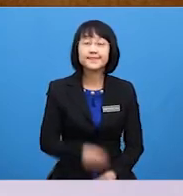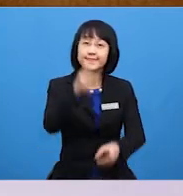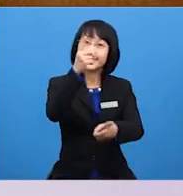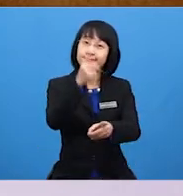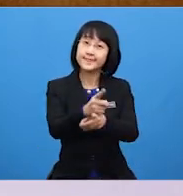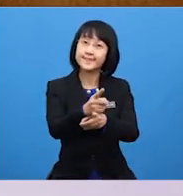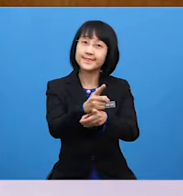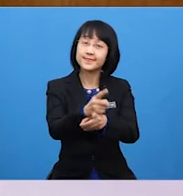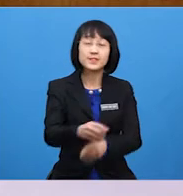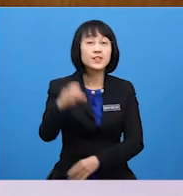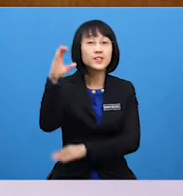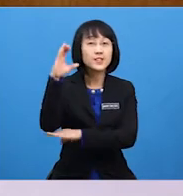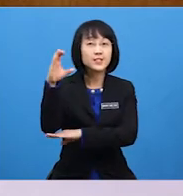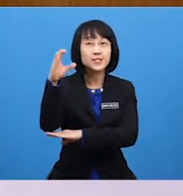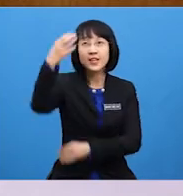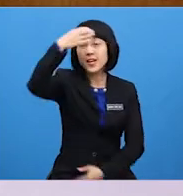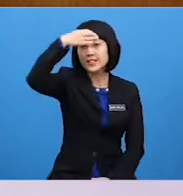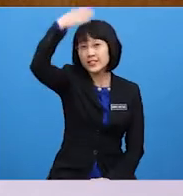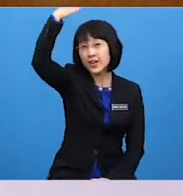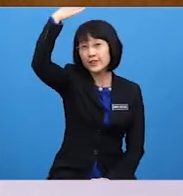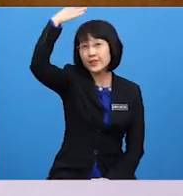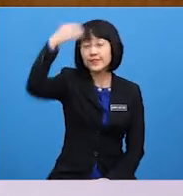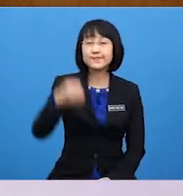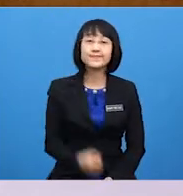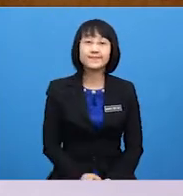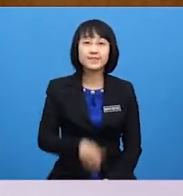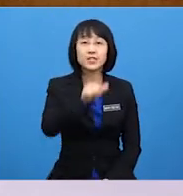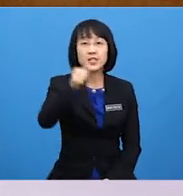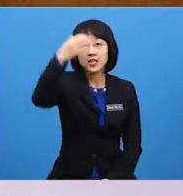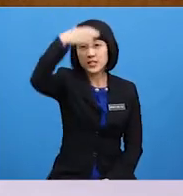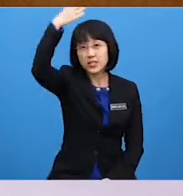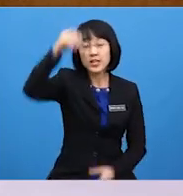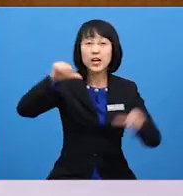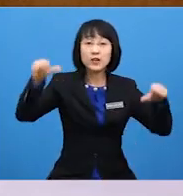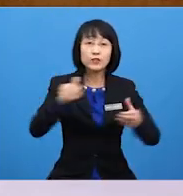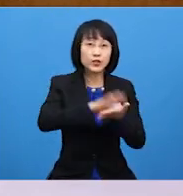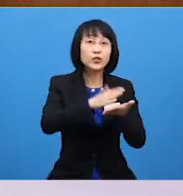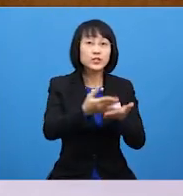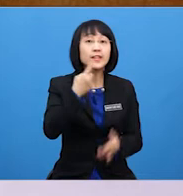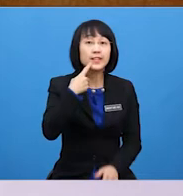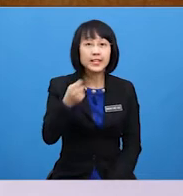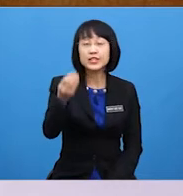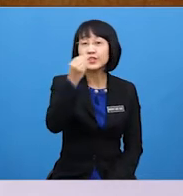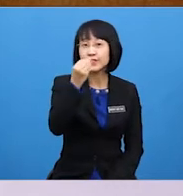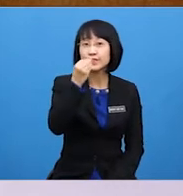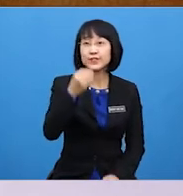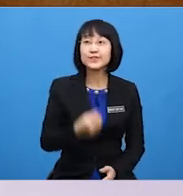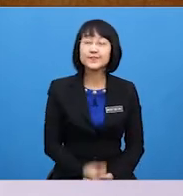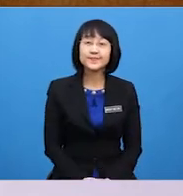Correct C Chef A chef Cooks delicious food